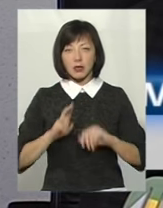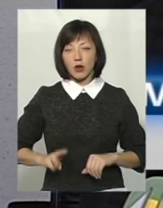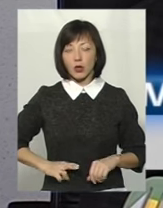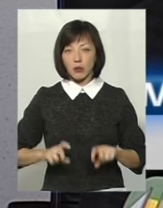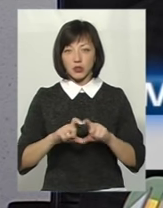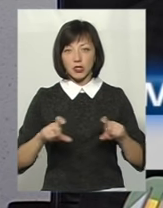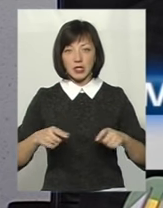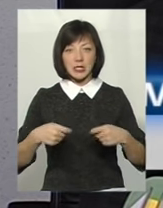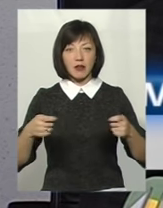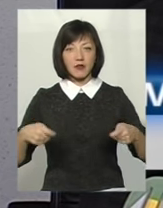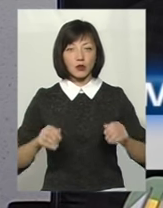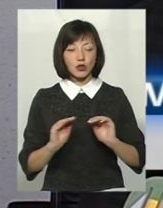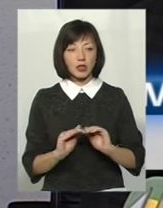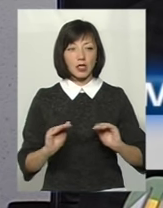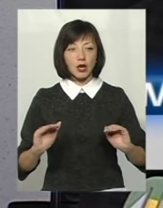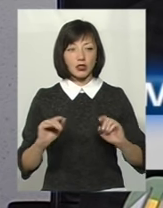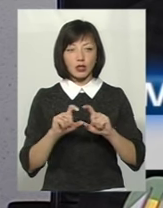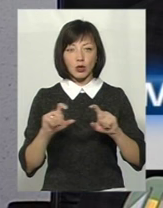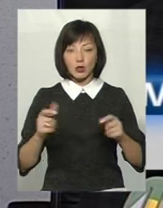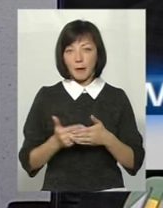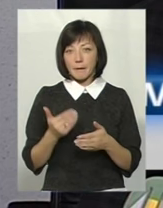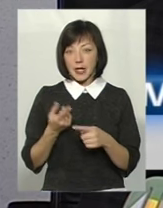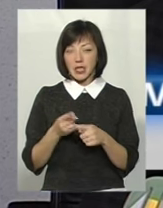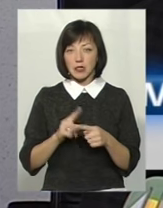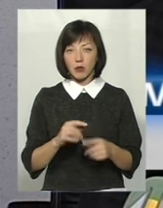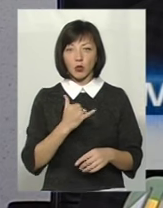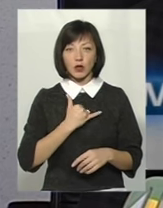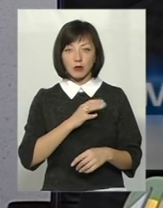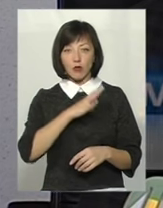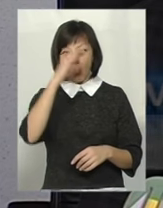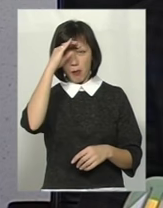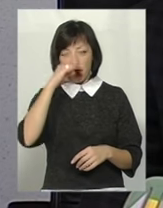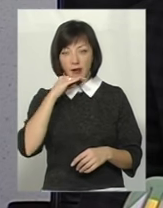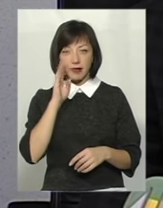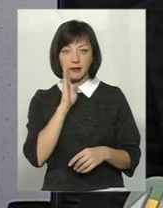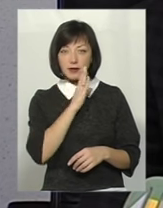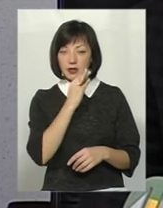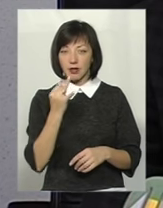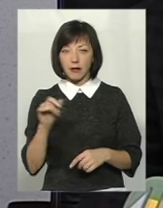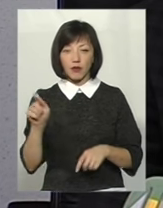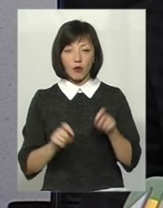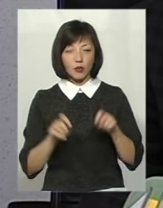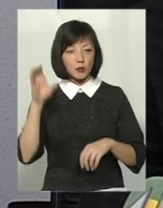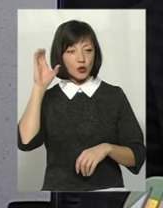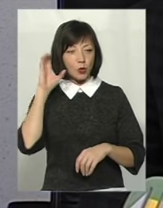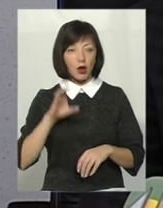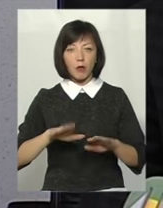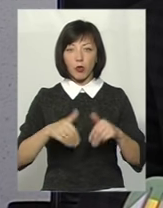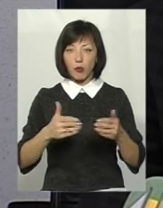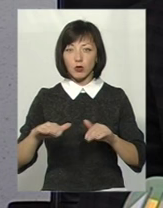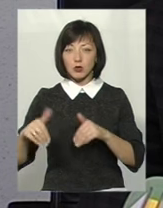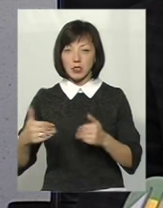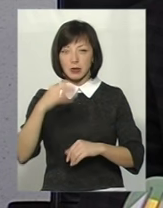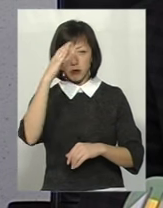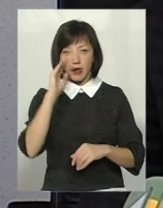завідувачами дитячих садочків. Перед цим в нас був батьківський форум, де ми слухали про позиції батьків. Ну і,